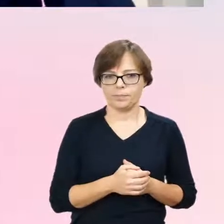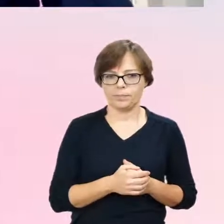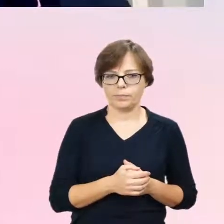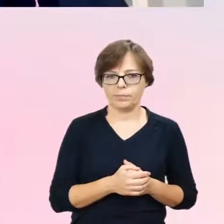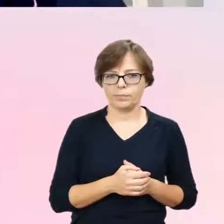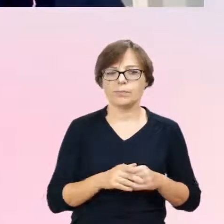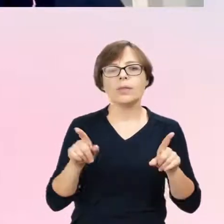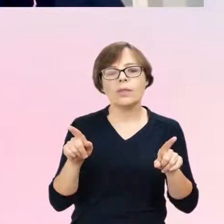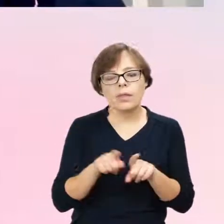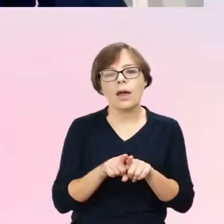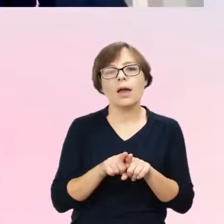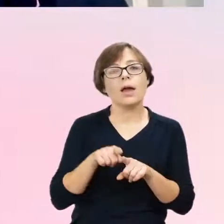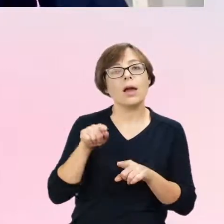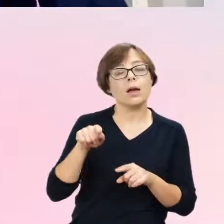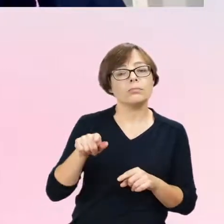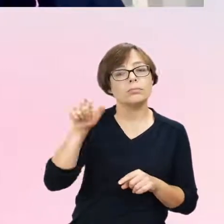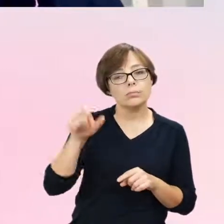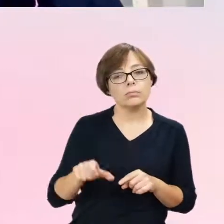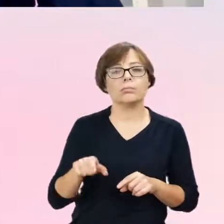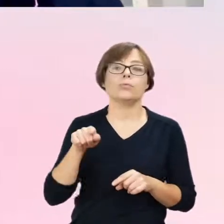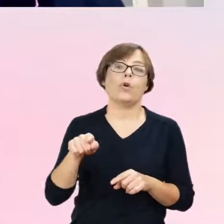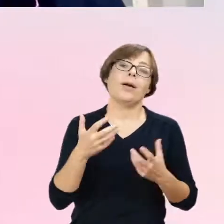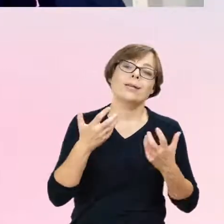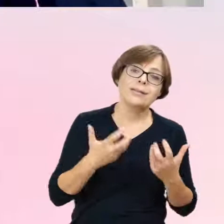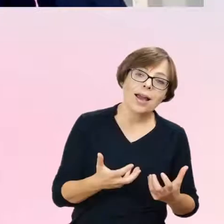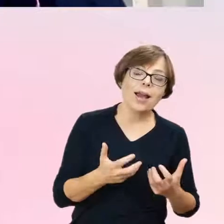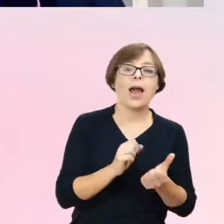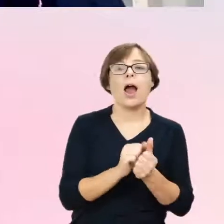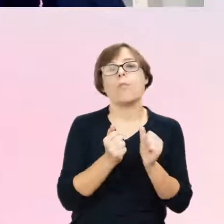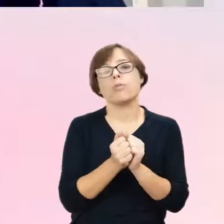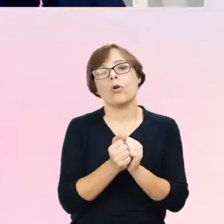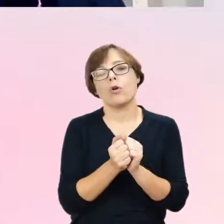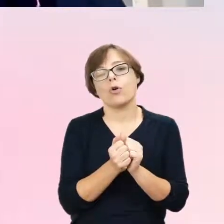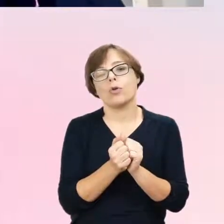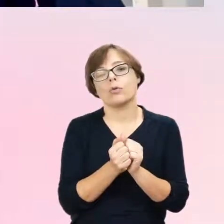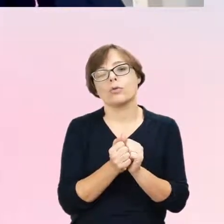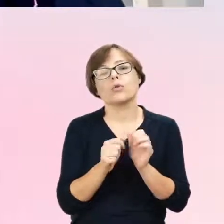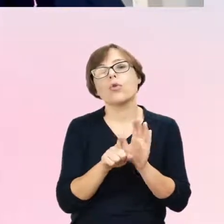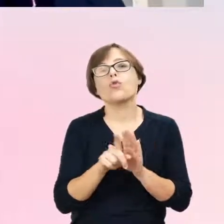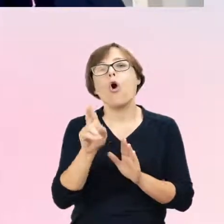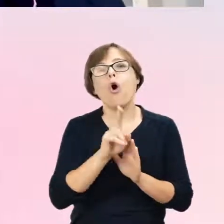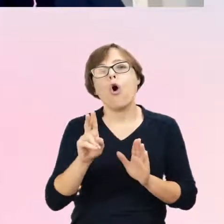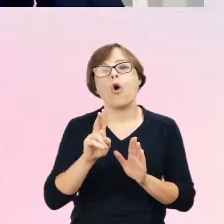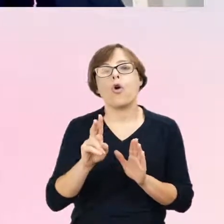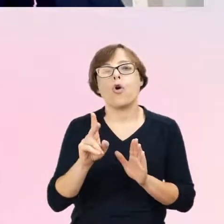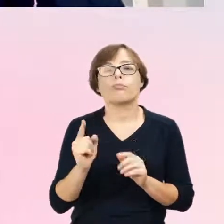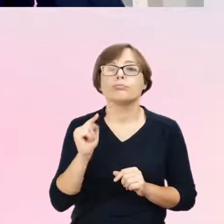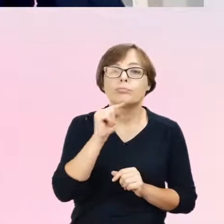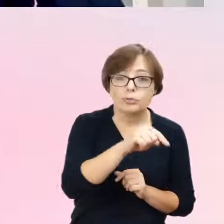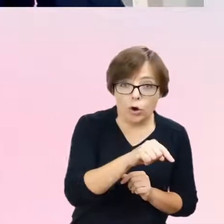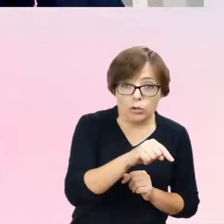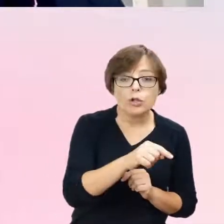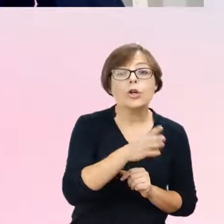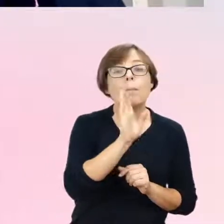chciałby, czy może, czy trafia do osoby, z jaką perspektywą się